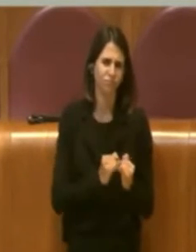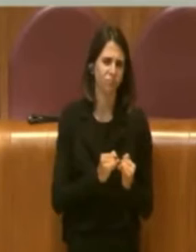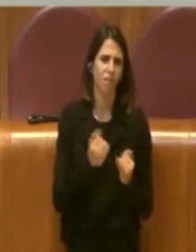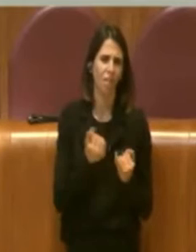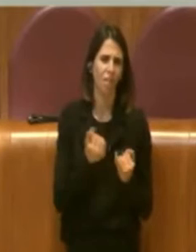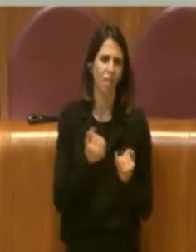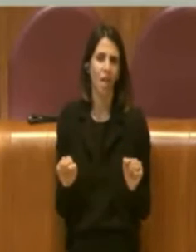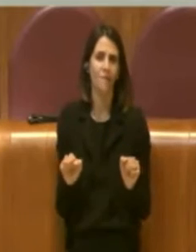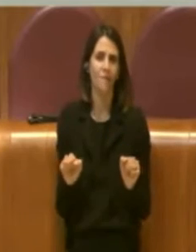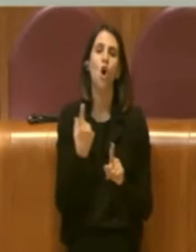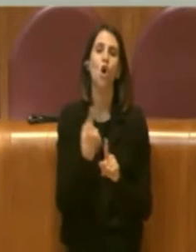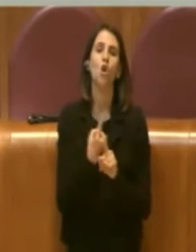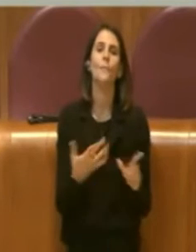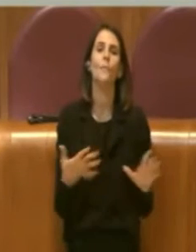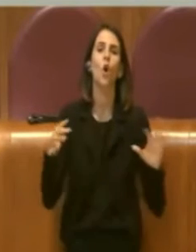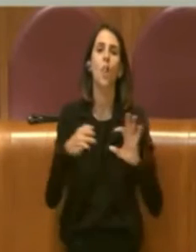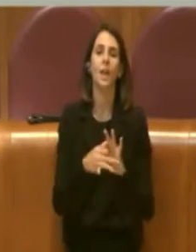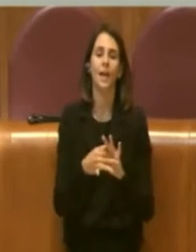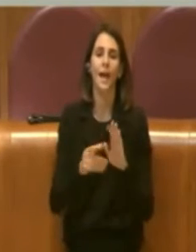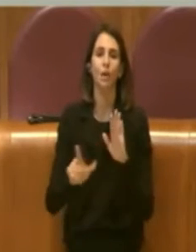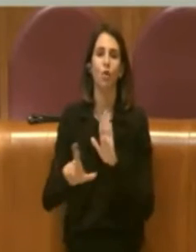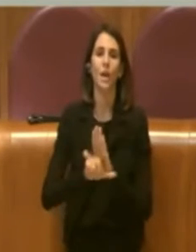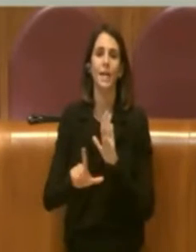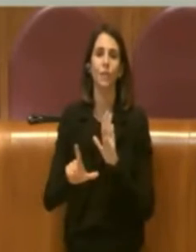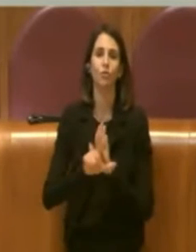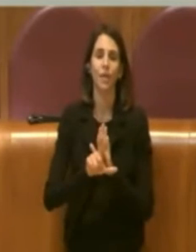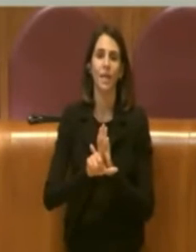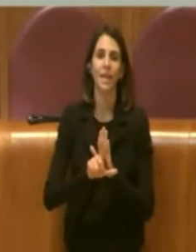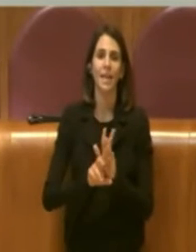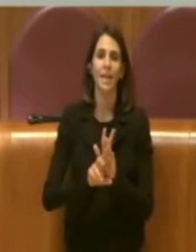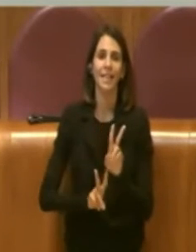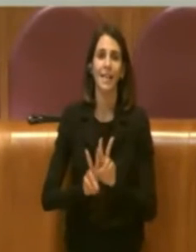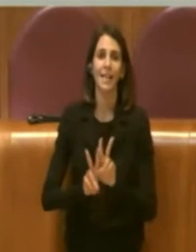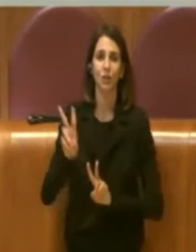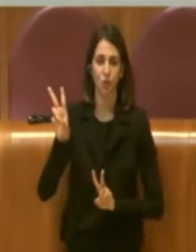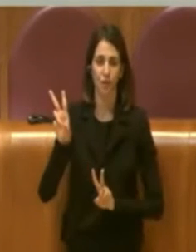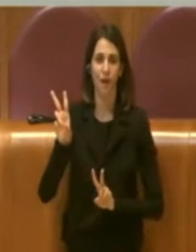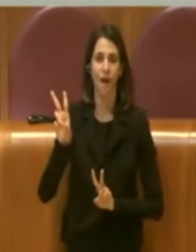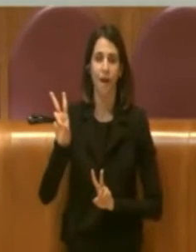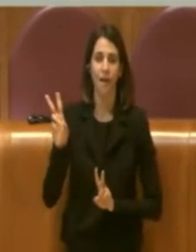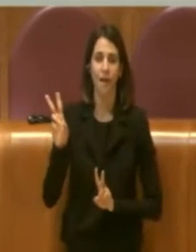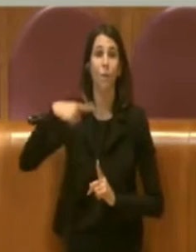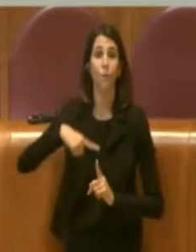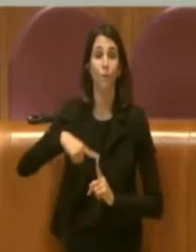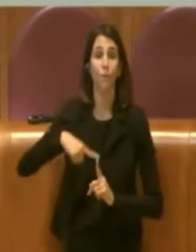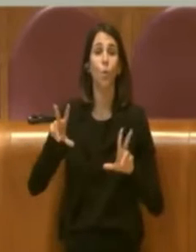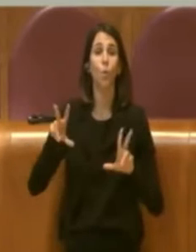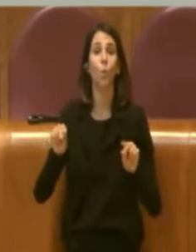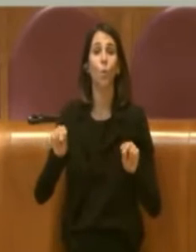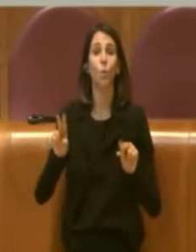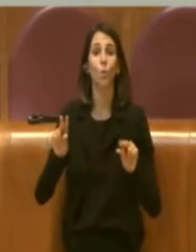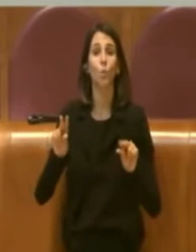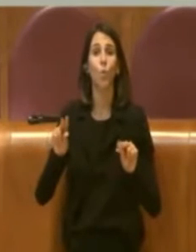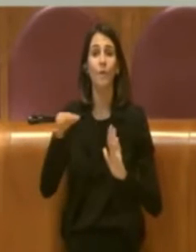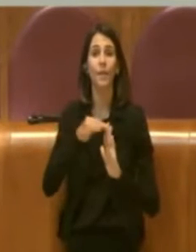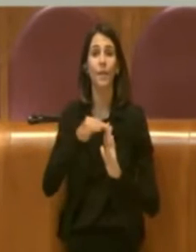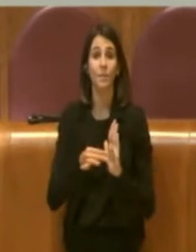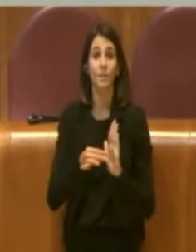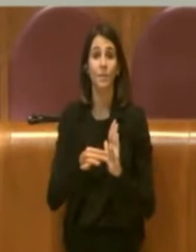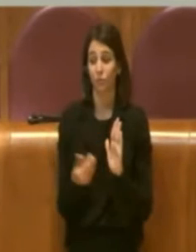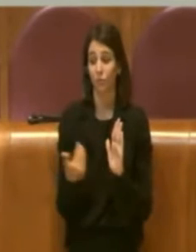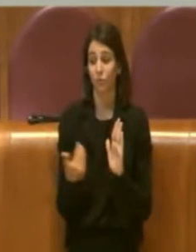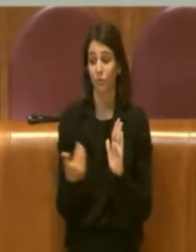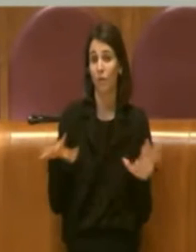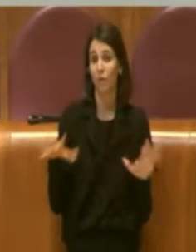la normativa nazionale e con le nuove disposizioni che sono subentrate come ad esempio l